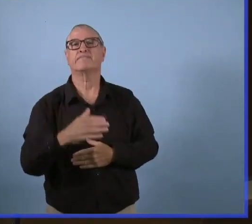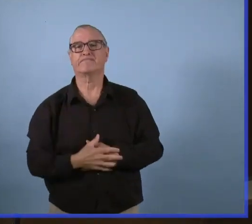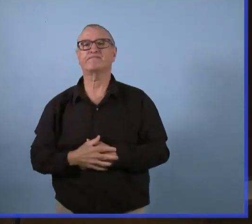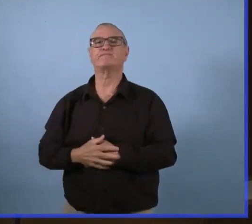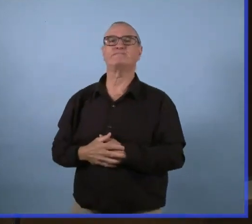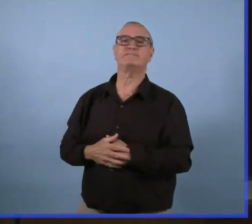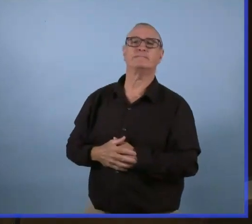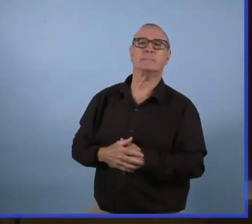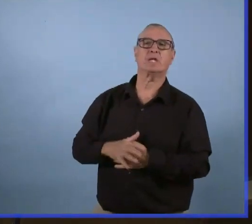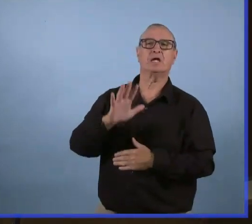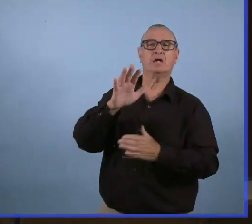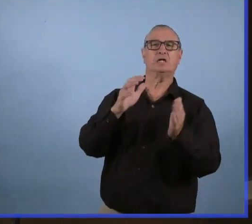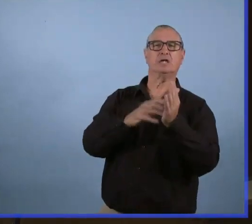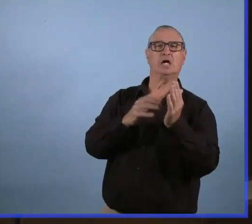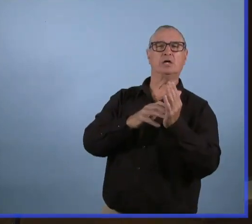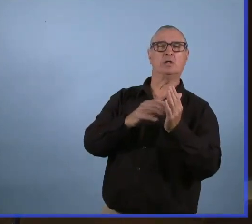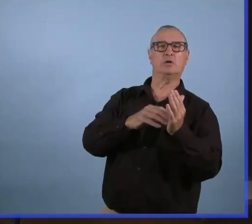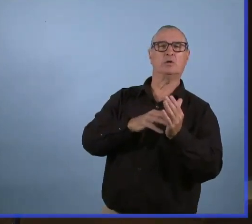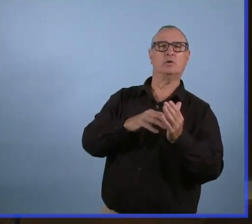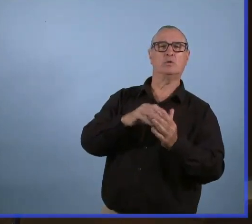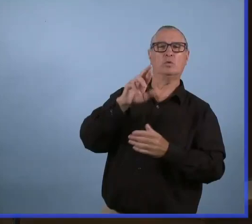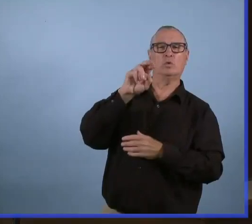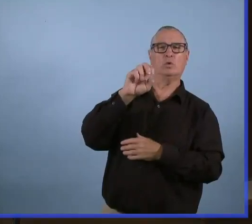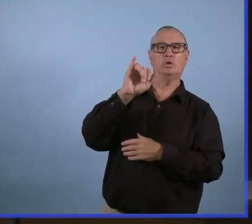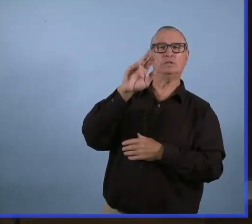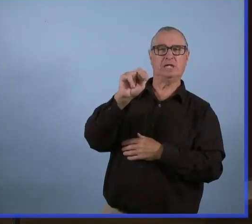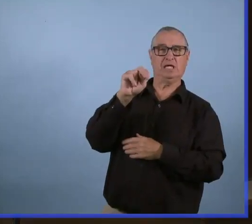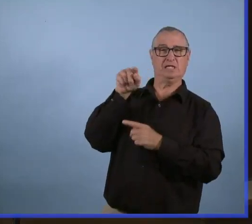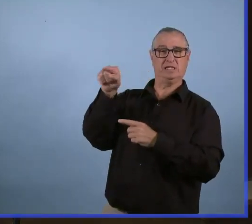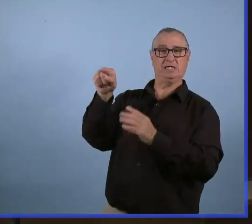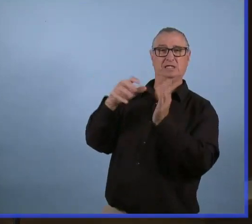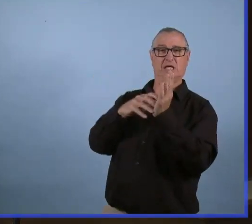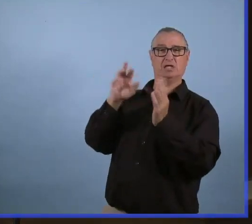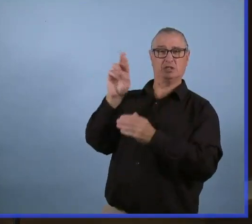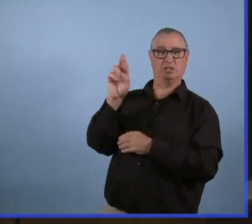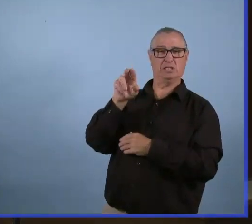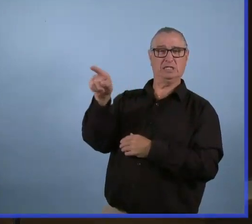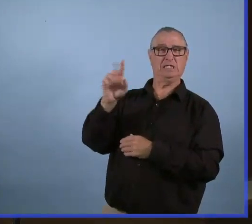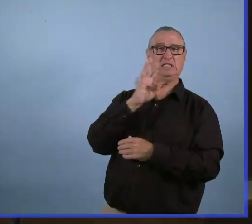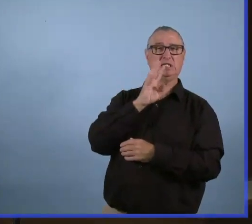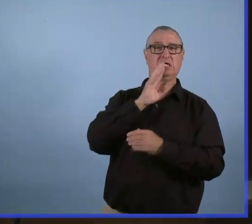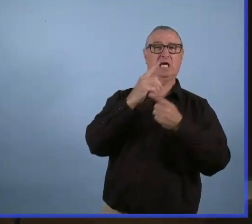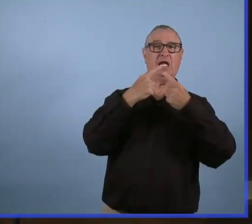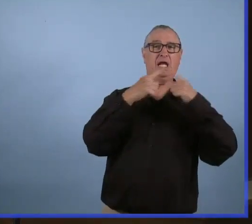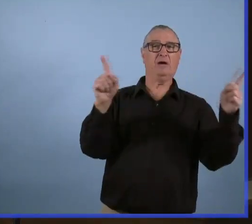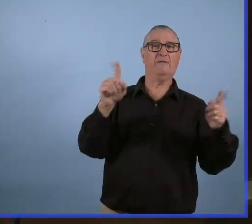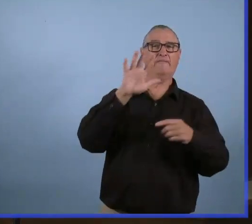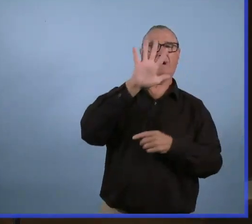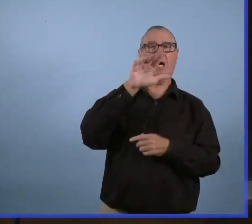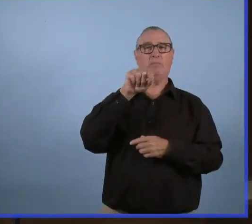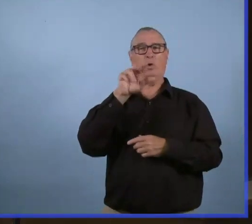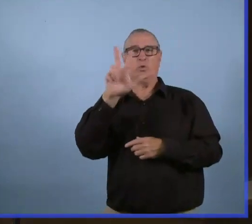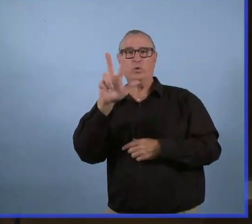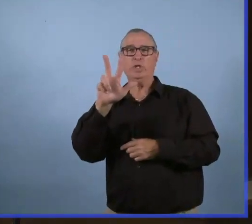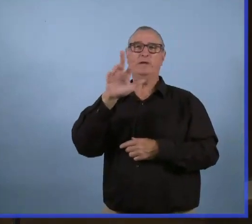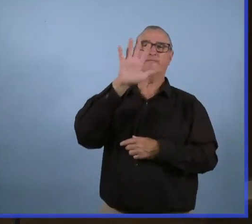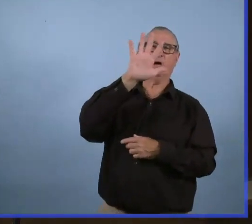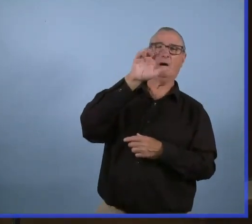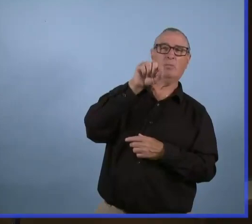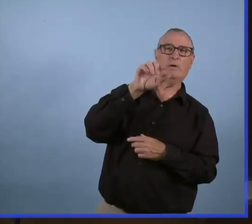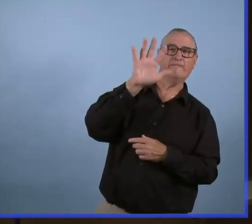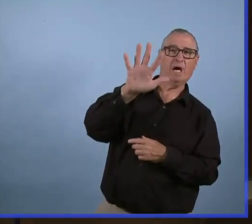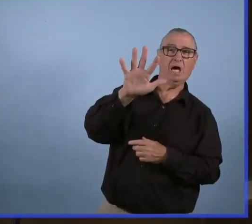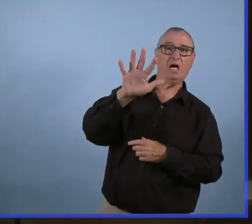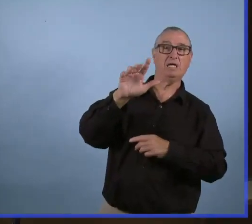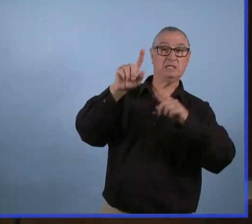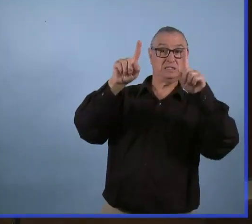La semaine dernière, le docteur Roussin a parlé d'un 5% de test de positivité. Est-ce que